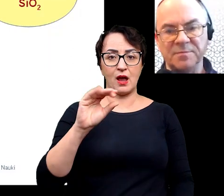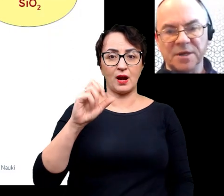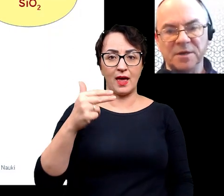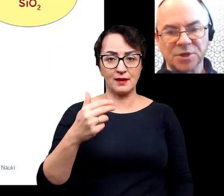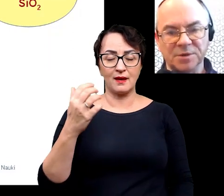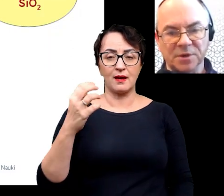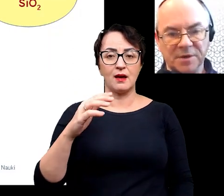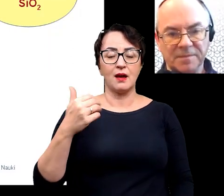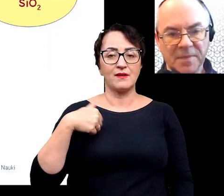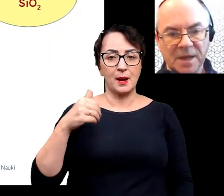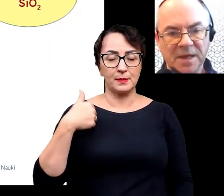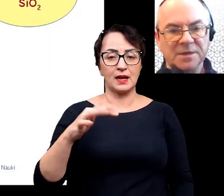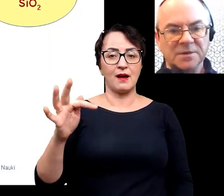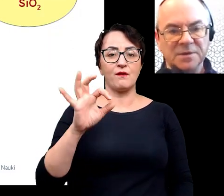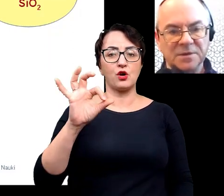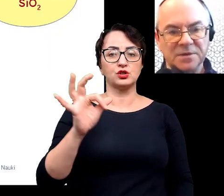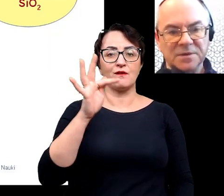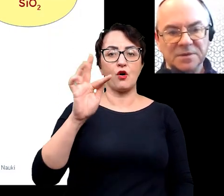albo jest to fosforan wapnia, albo krzemionka.